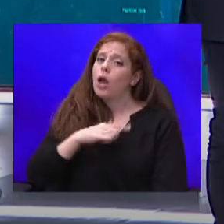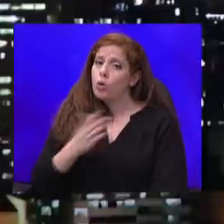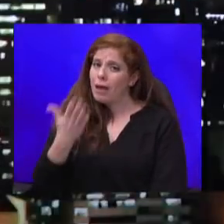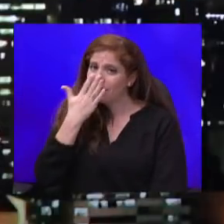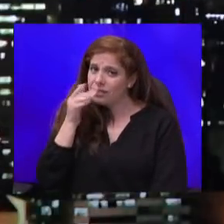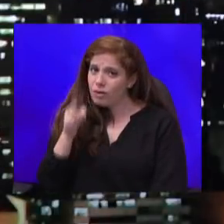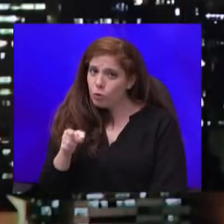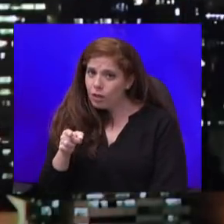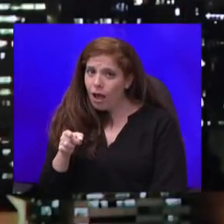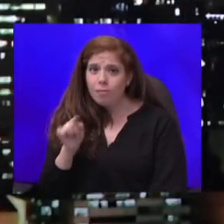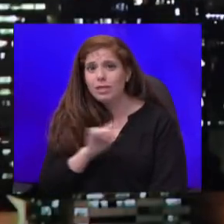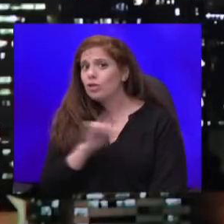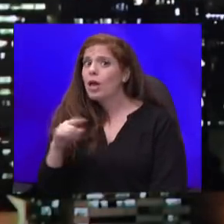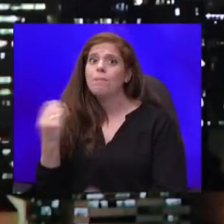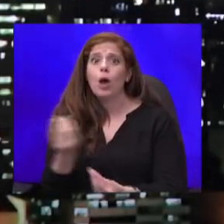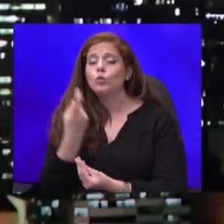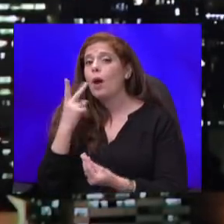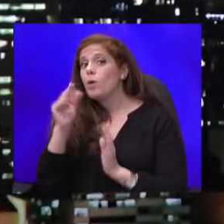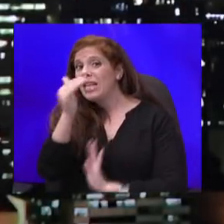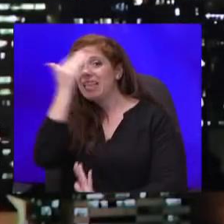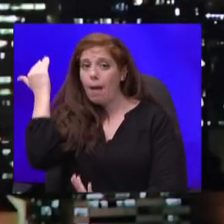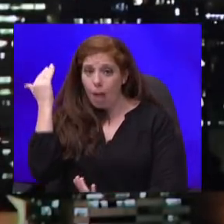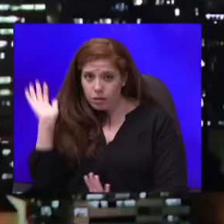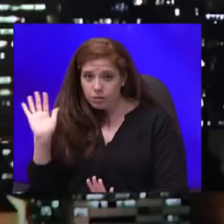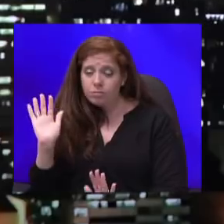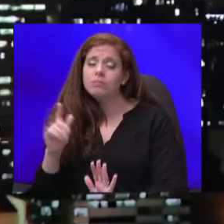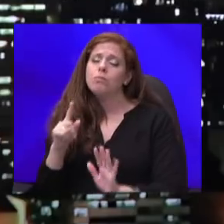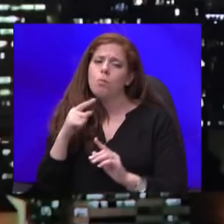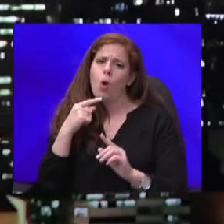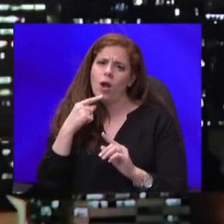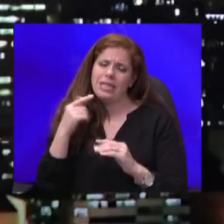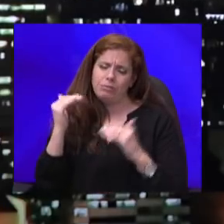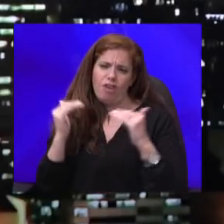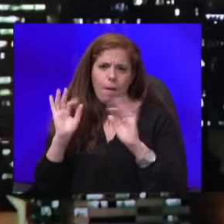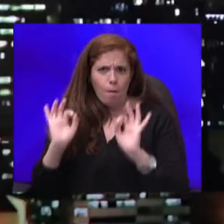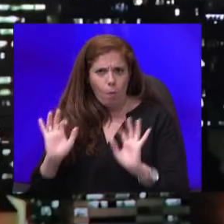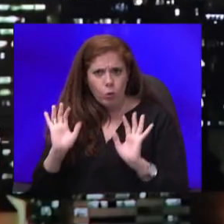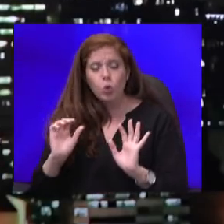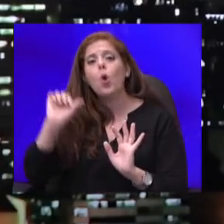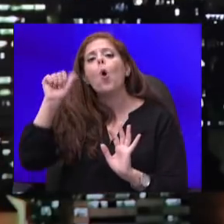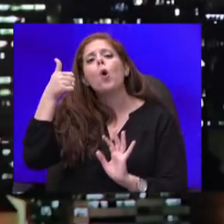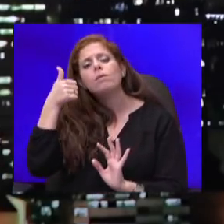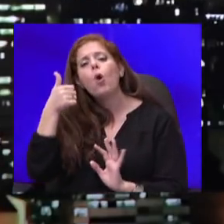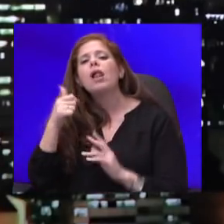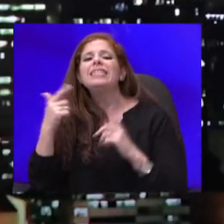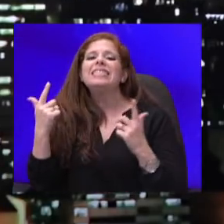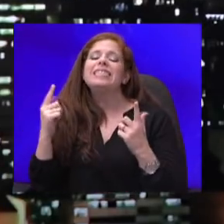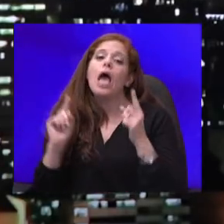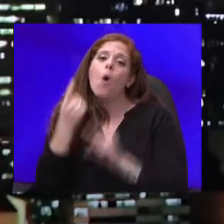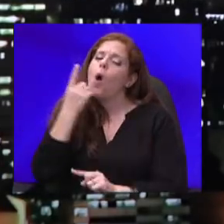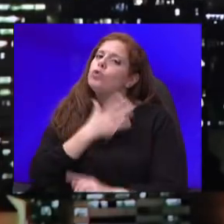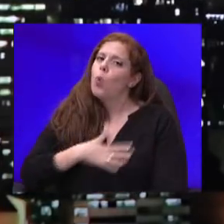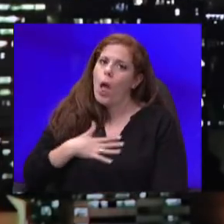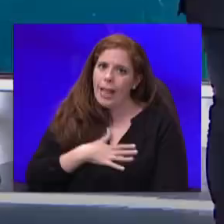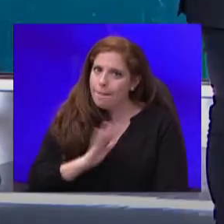משהו הרבה יותר דרמטי. בוא נשים את הדברים בפרופורציות. קודם כל, זה אירוע שהוא לא נעים. הוא אירוע לא נעים, הוא אירוע מביך,